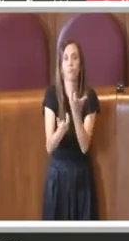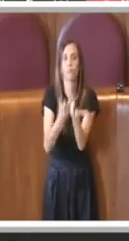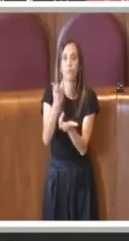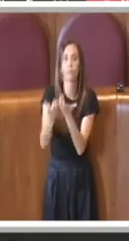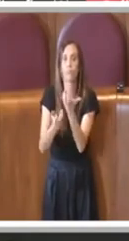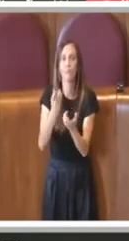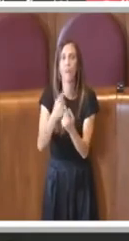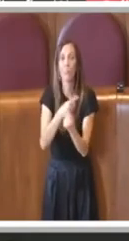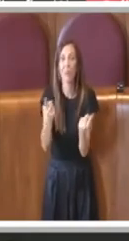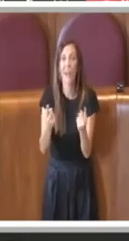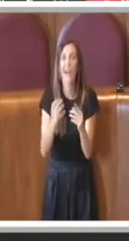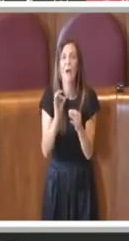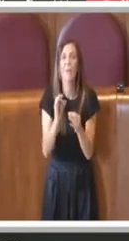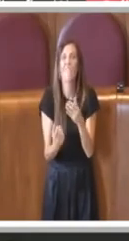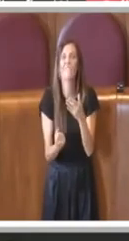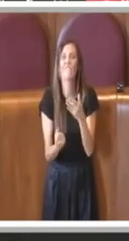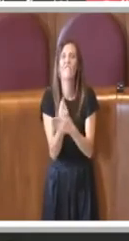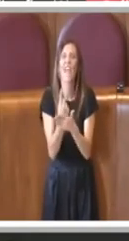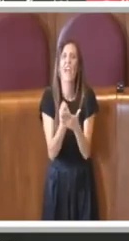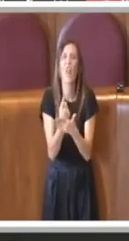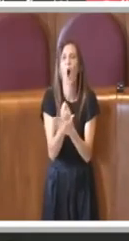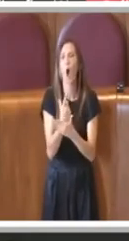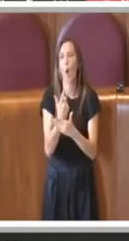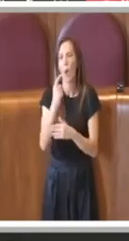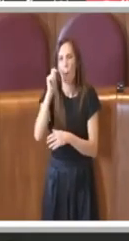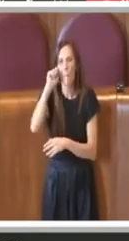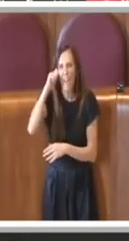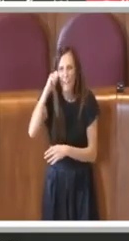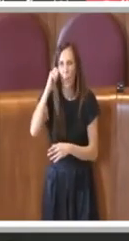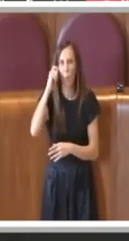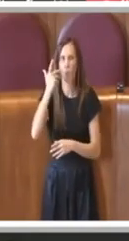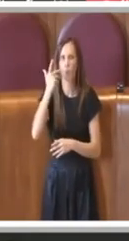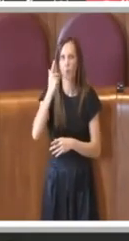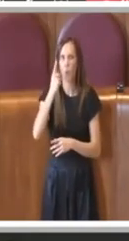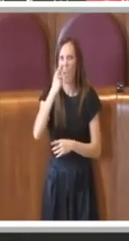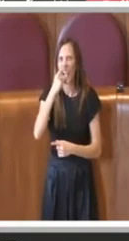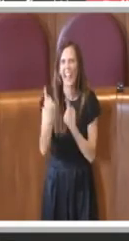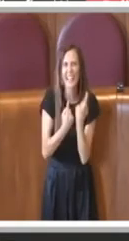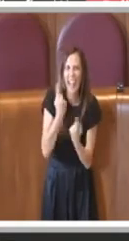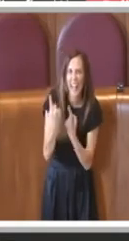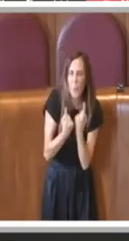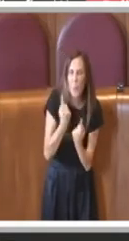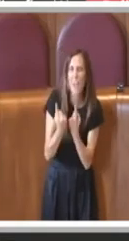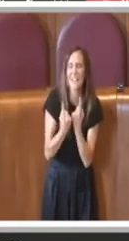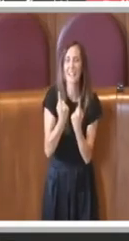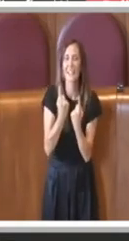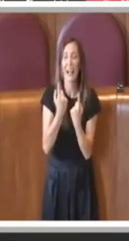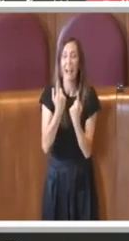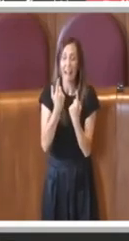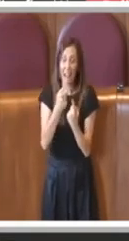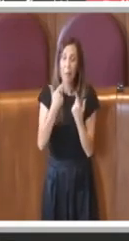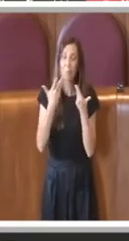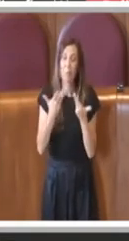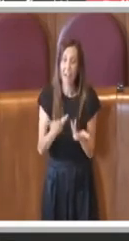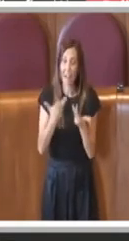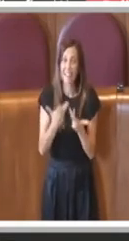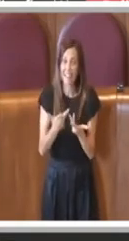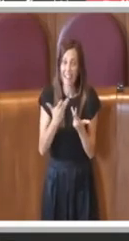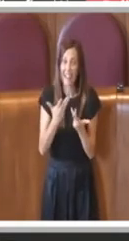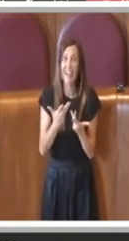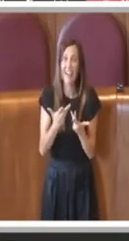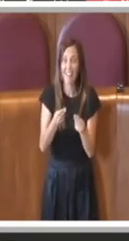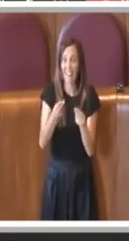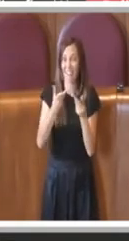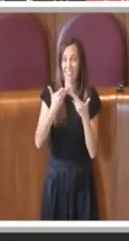fenomeno, diciamolo, mapioso, criminale che avviene ed è molto pesante, che rende molto difficile